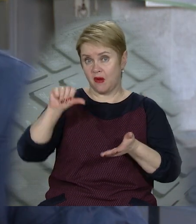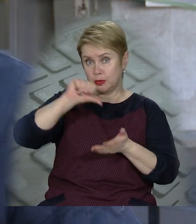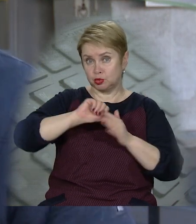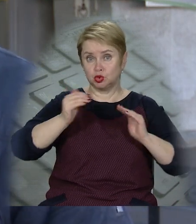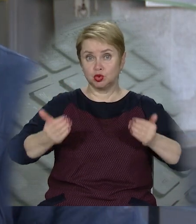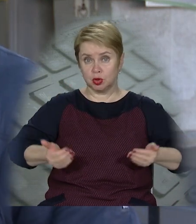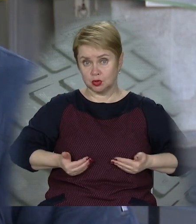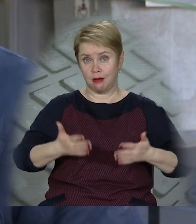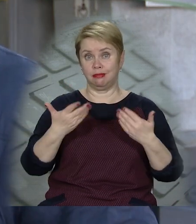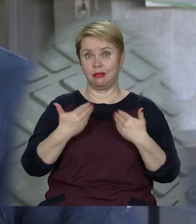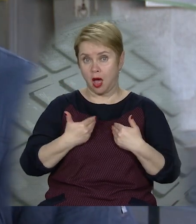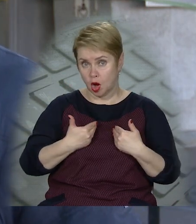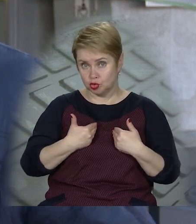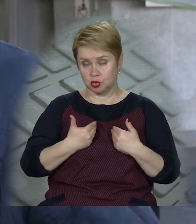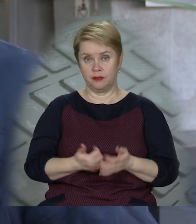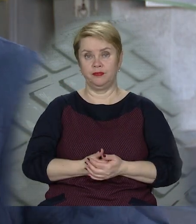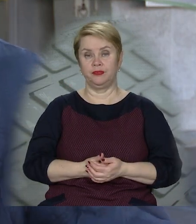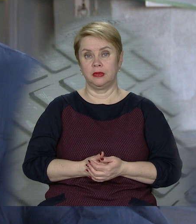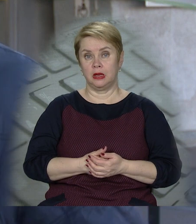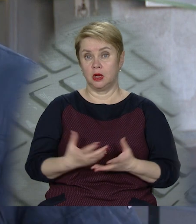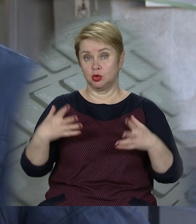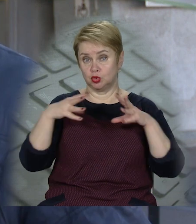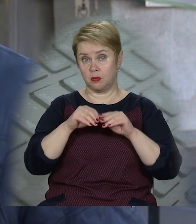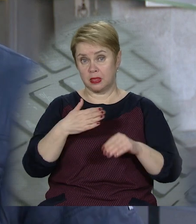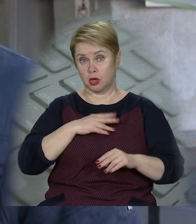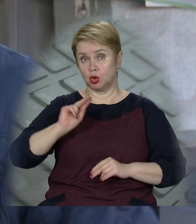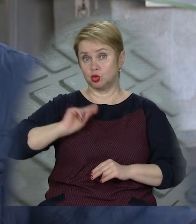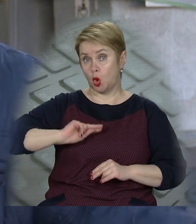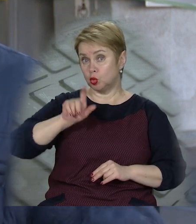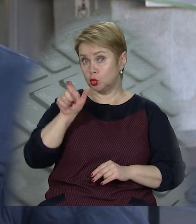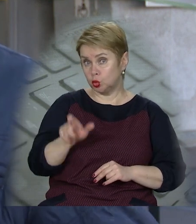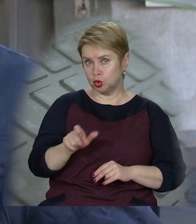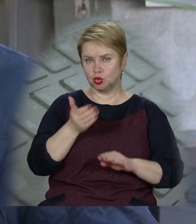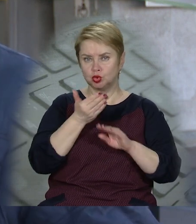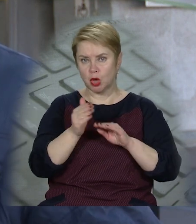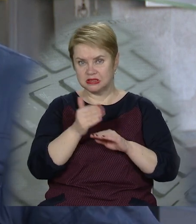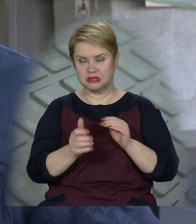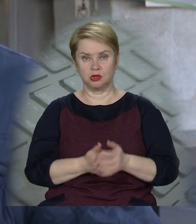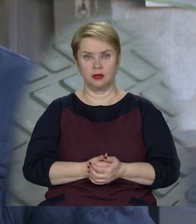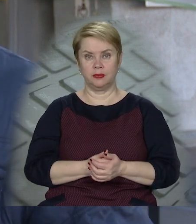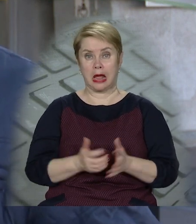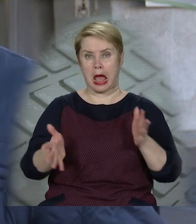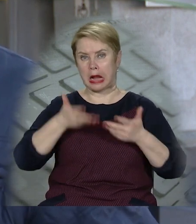присутстві жильців і совмістні наші працівники частично